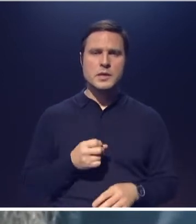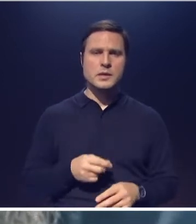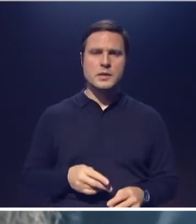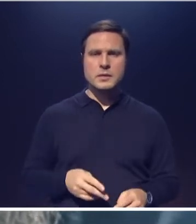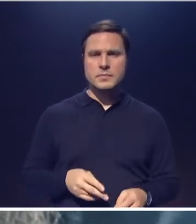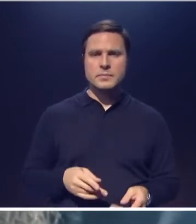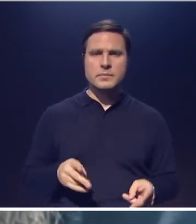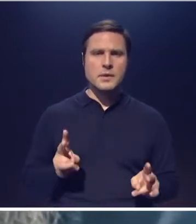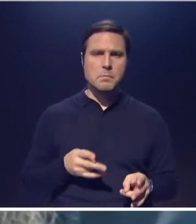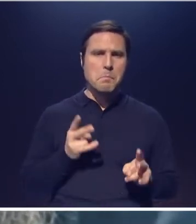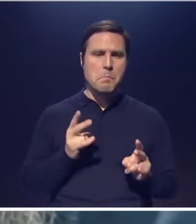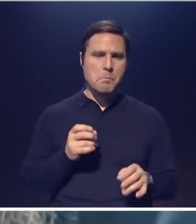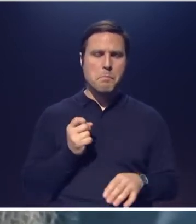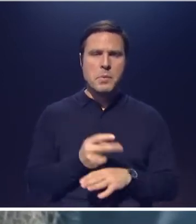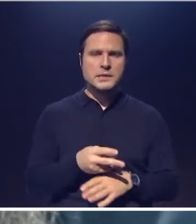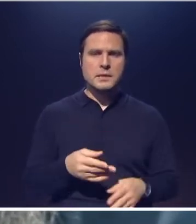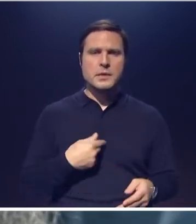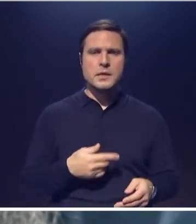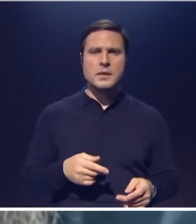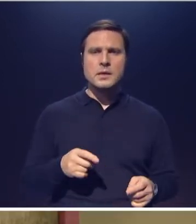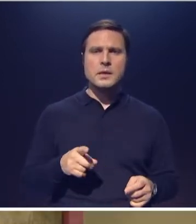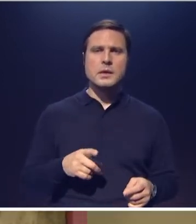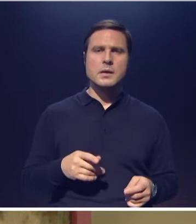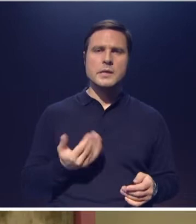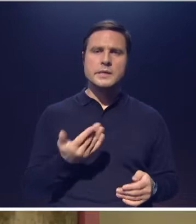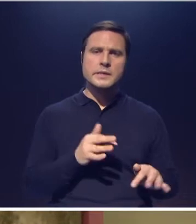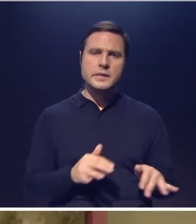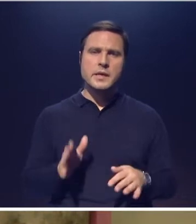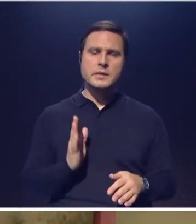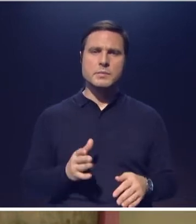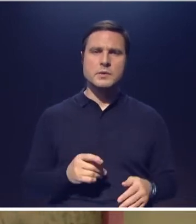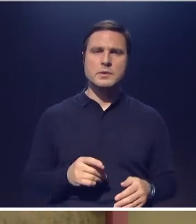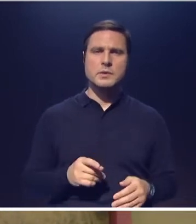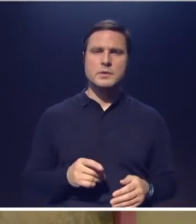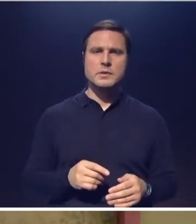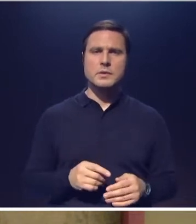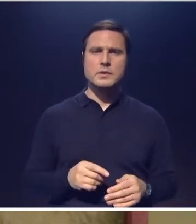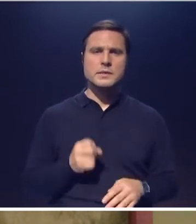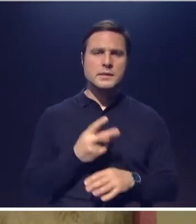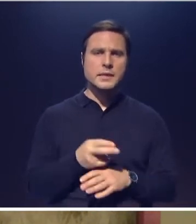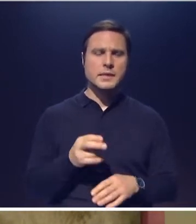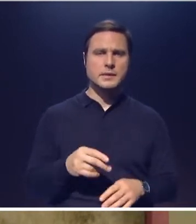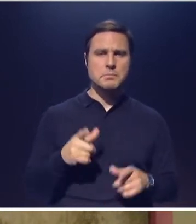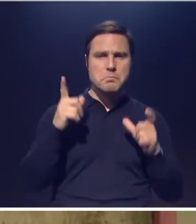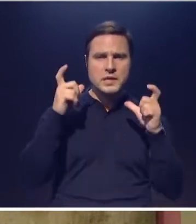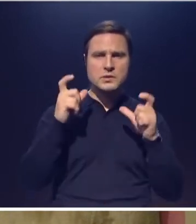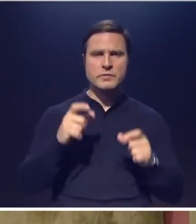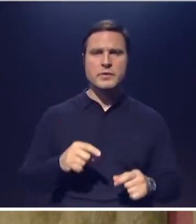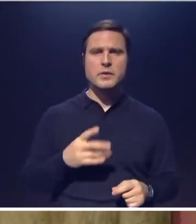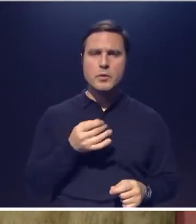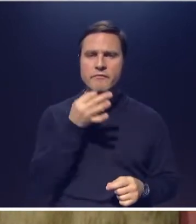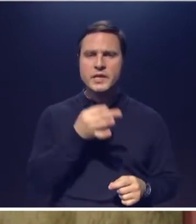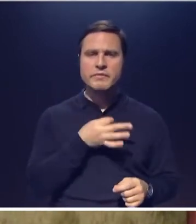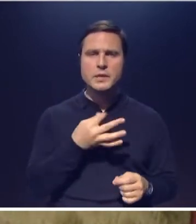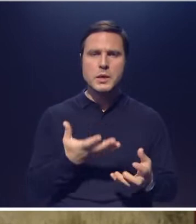апостольских мы читаем о том, как некоторые пытались изгонять бесов, но в ответ